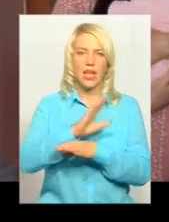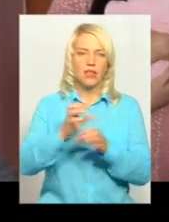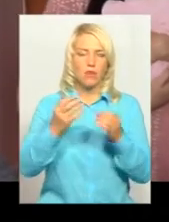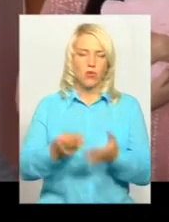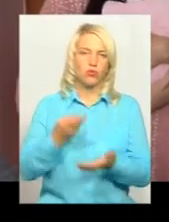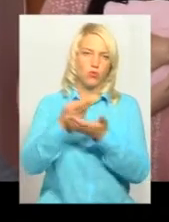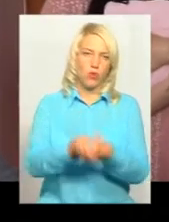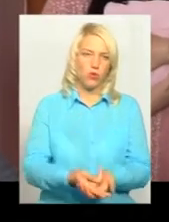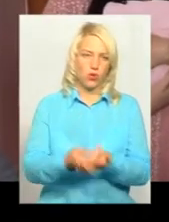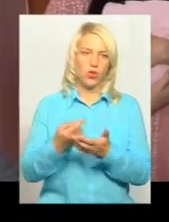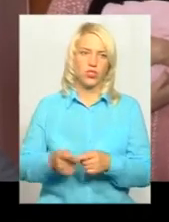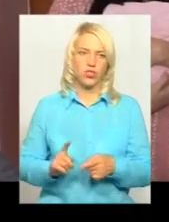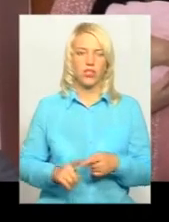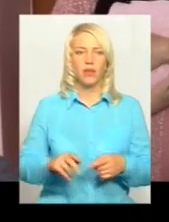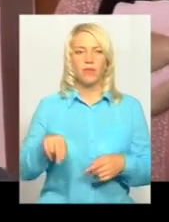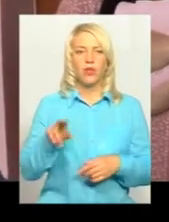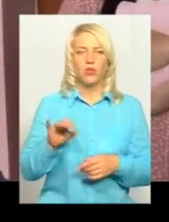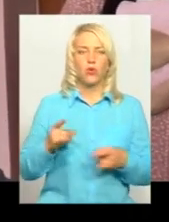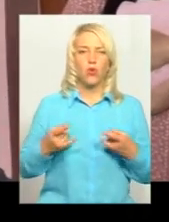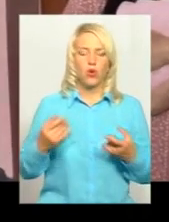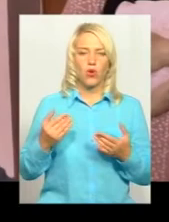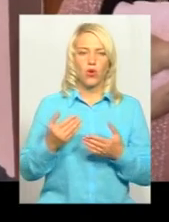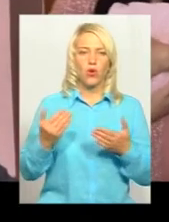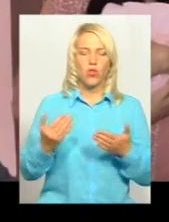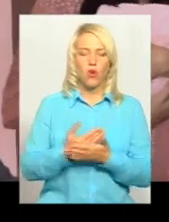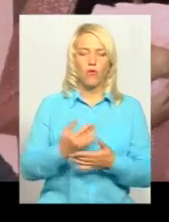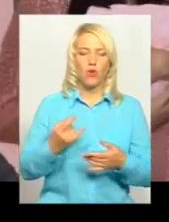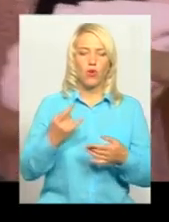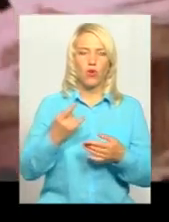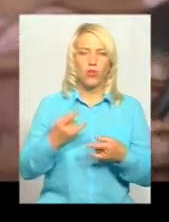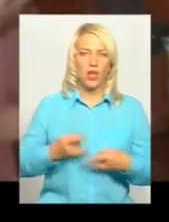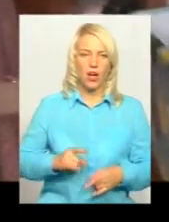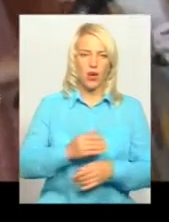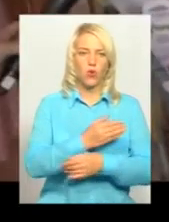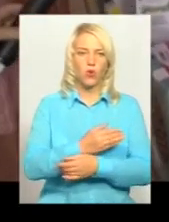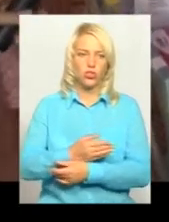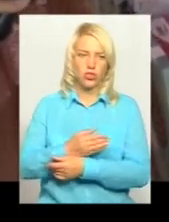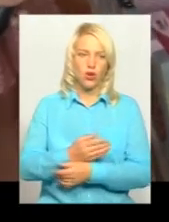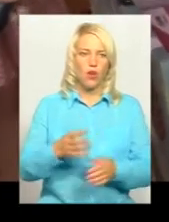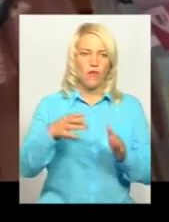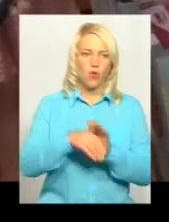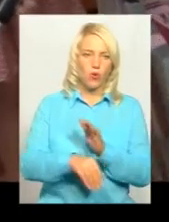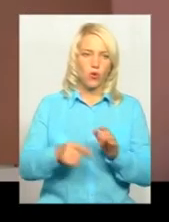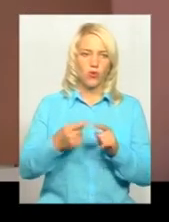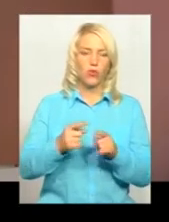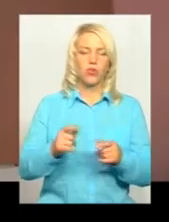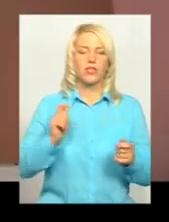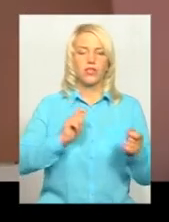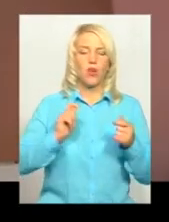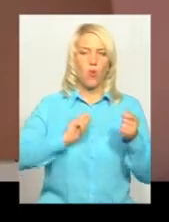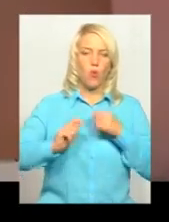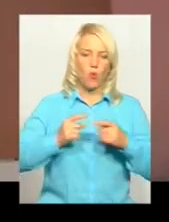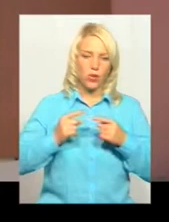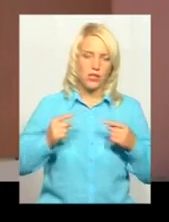набору для новонародженого, розповіла старша акушерка Хмельницького міського перинатального центру Ніна Кирилішина, входить одяг, засоби гігієни,